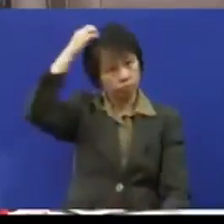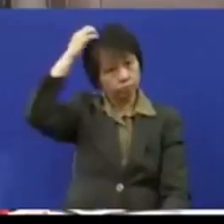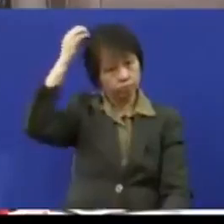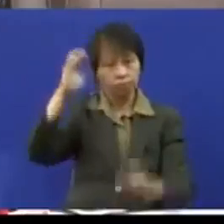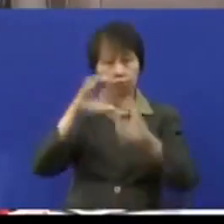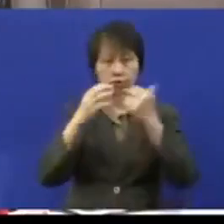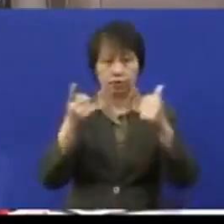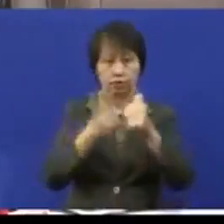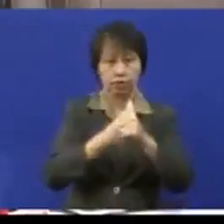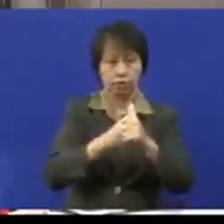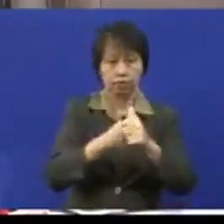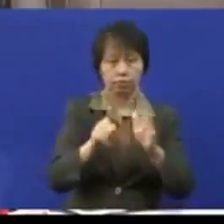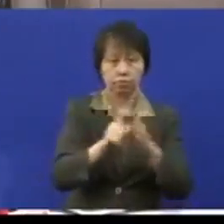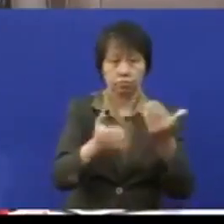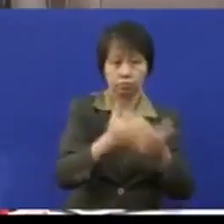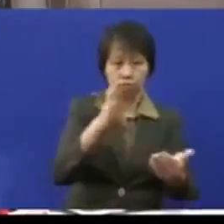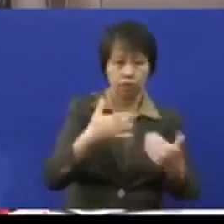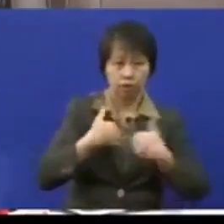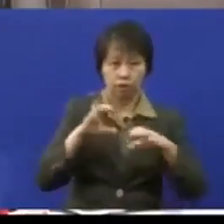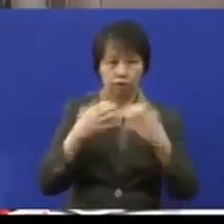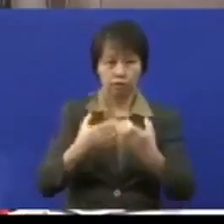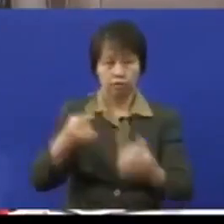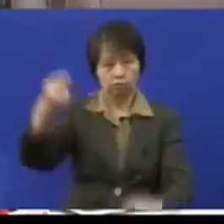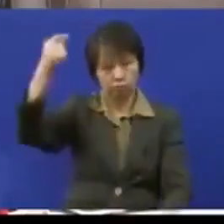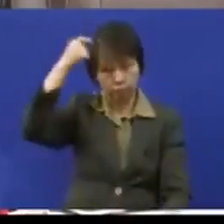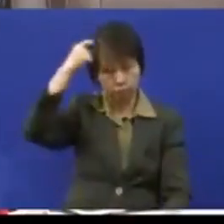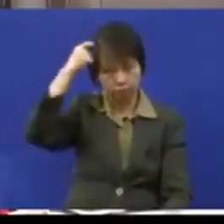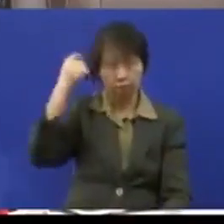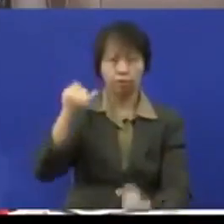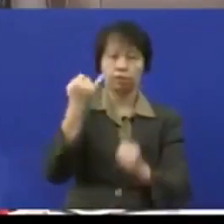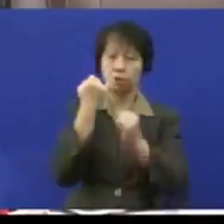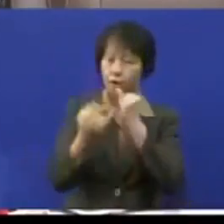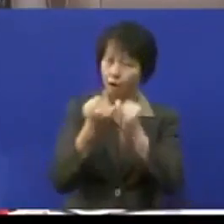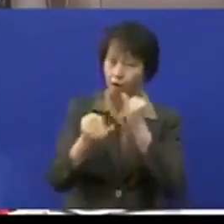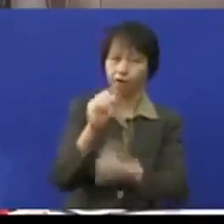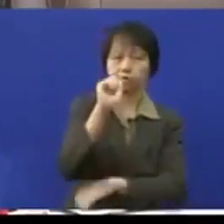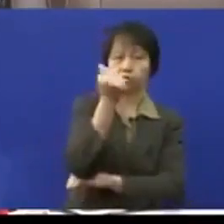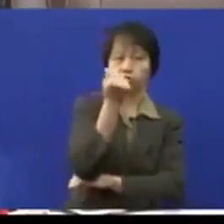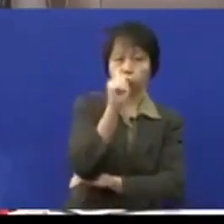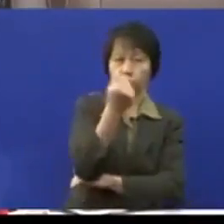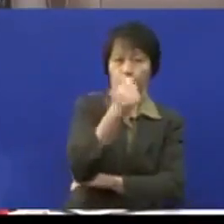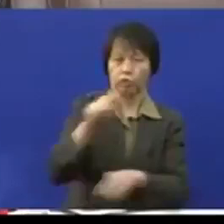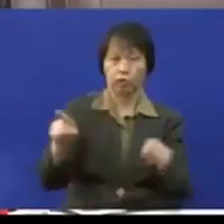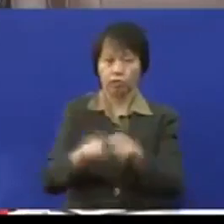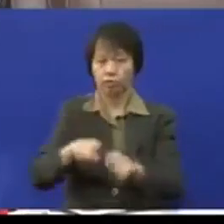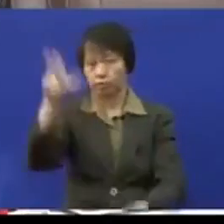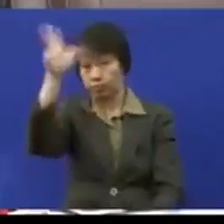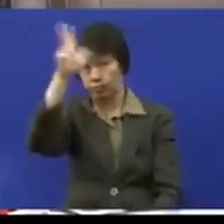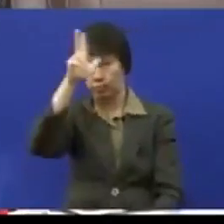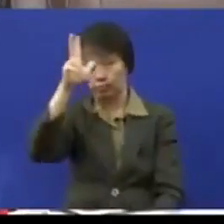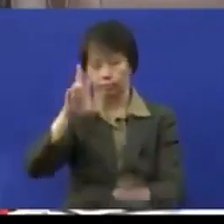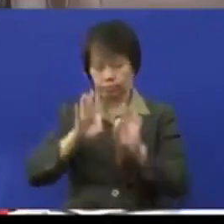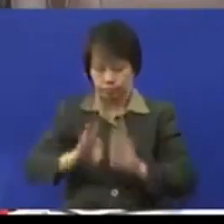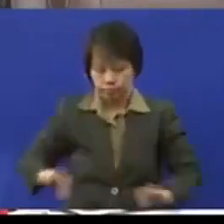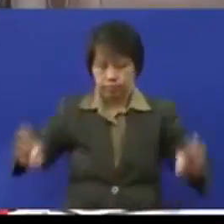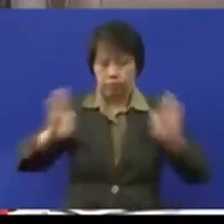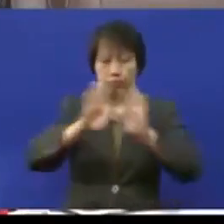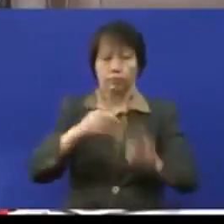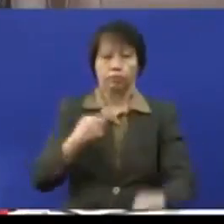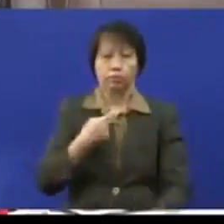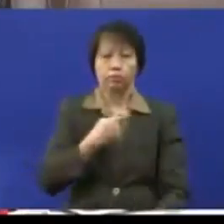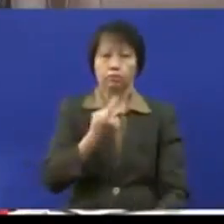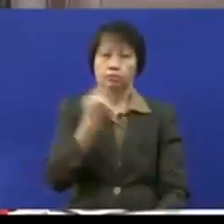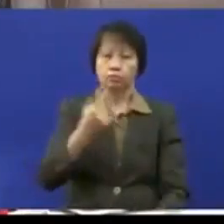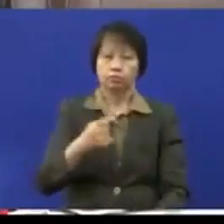class infrastruktur tetapi juga first class mentaliti akhirnya kesepuluh sebagai kerajaan adalah penting kita sentiasa